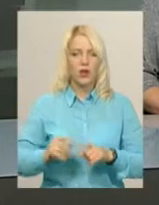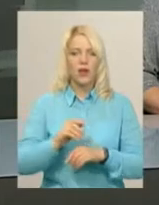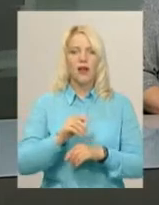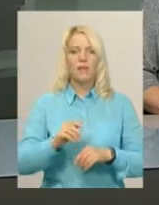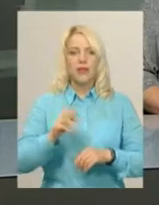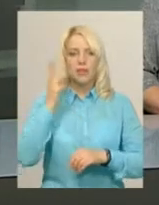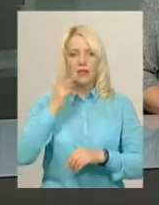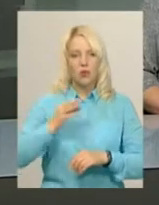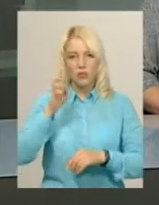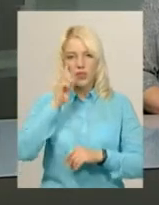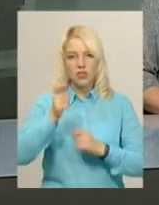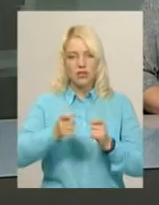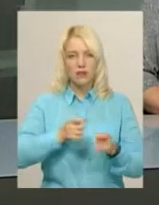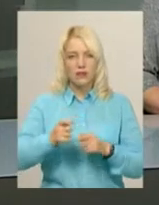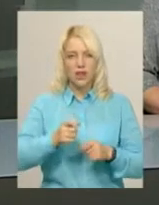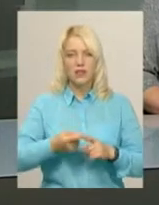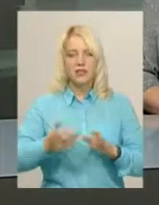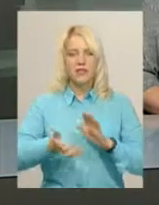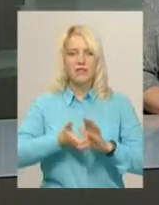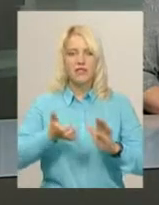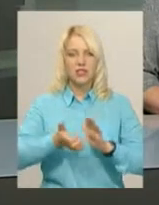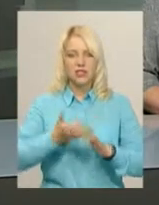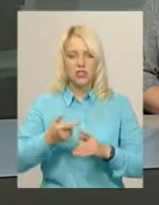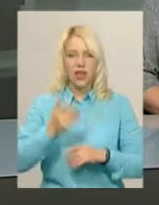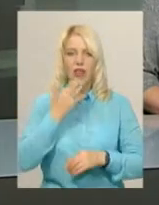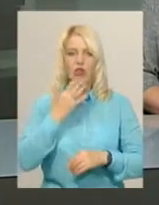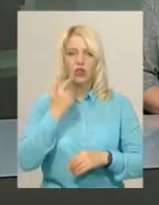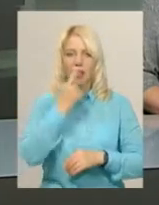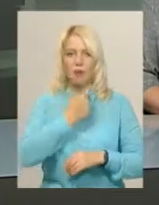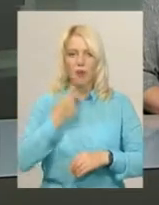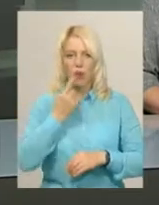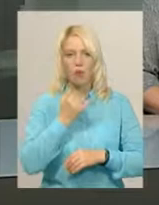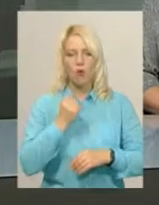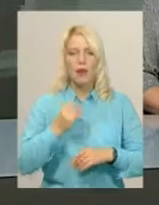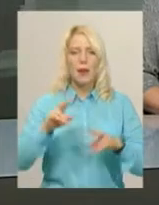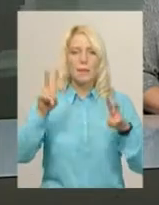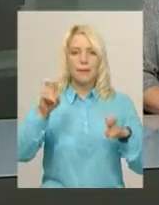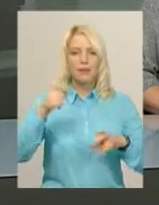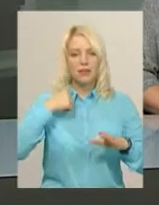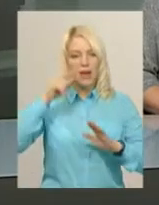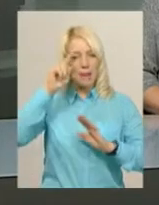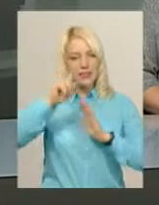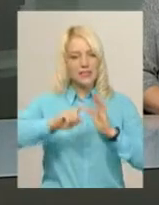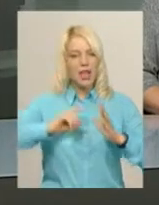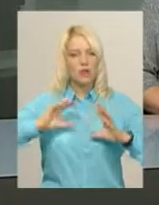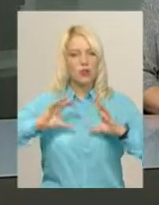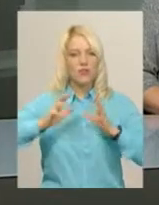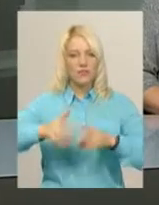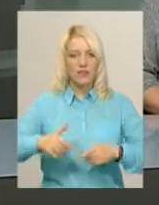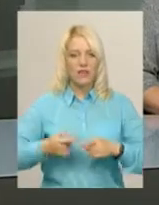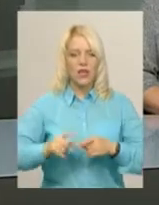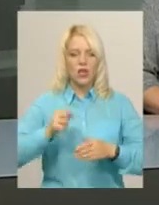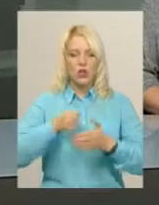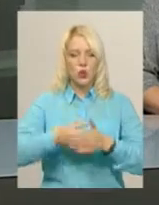Фасоля. За його словами, не вистачає підручників з іноземної мови та предмету «Я пізнаю світ». Та, каже Олег Фасоля, до